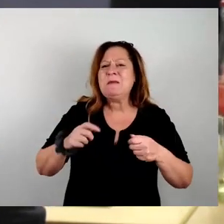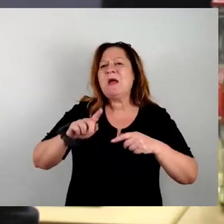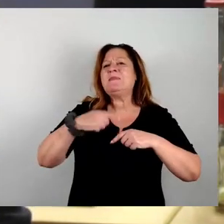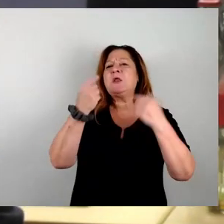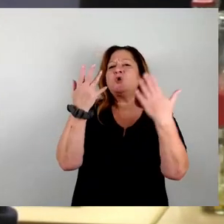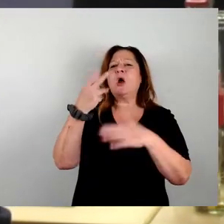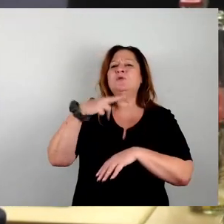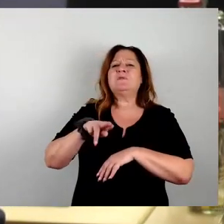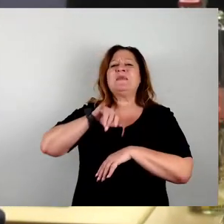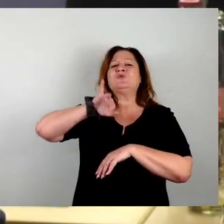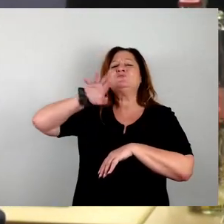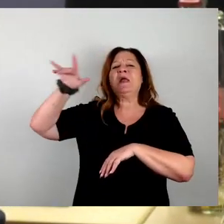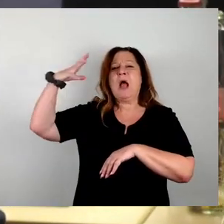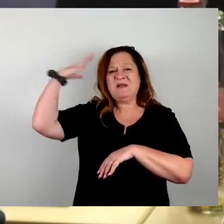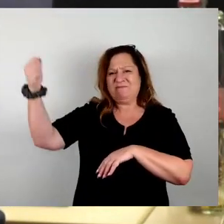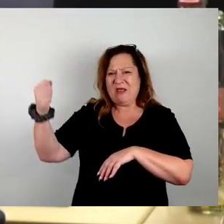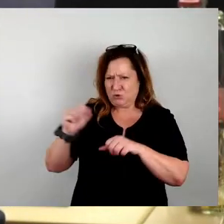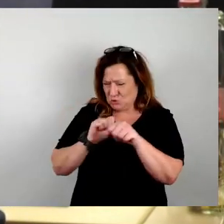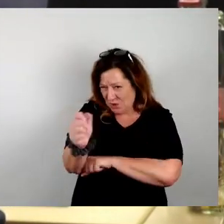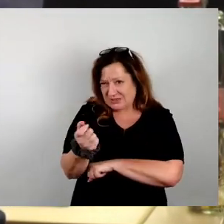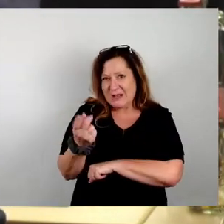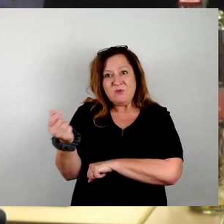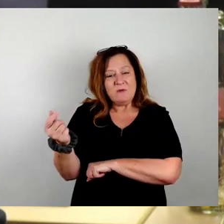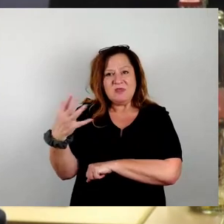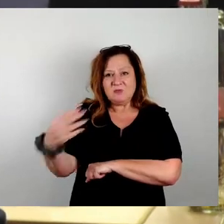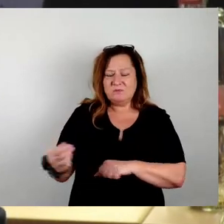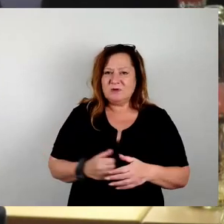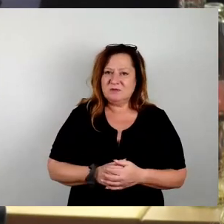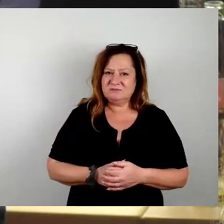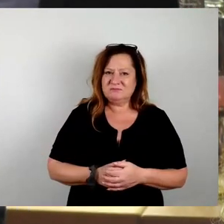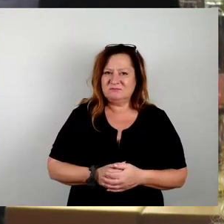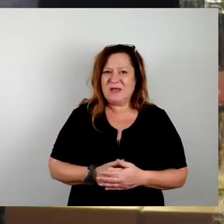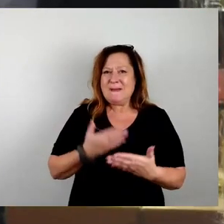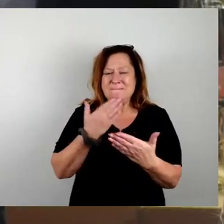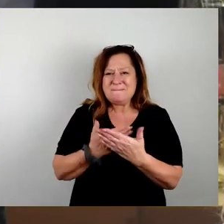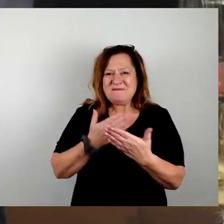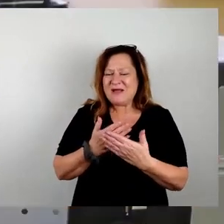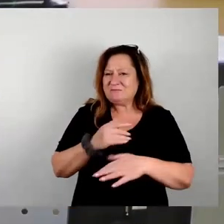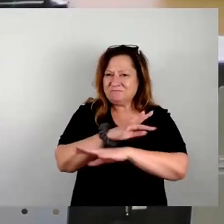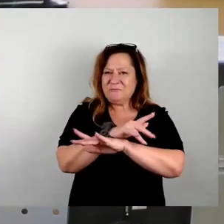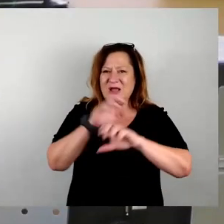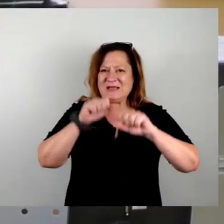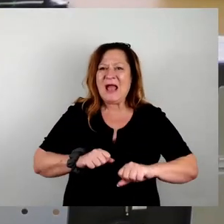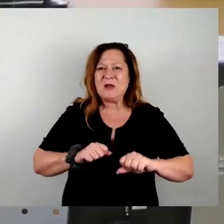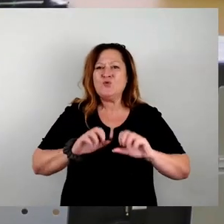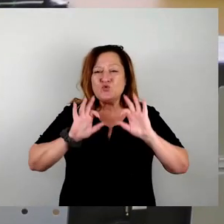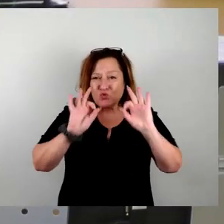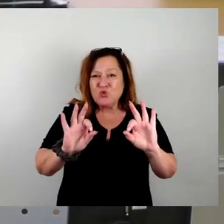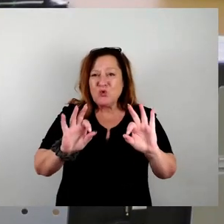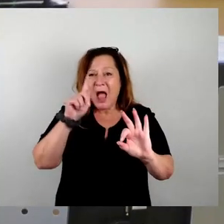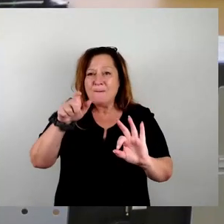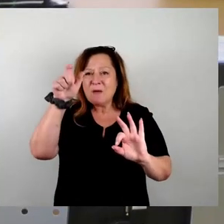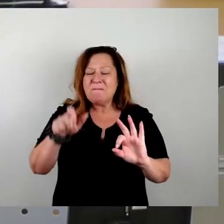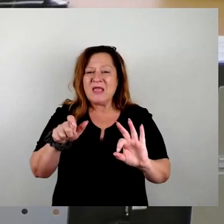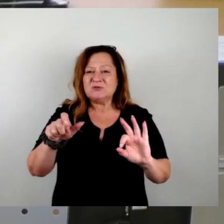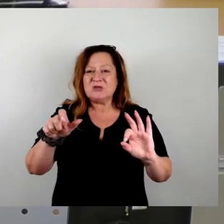im Jahr schreiben. Es ist gerade der Beweis, dass es der Wirtschaft gut gehen kann und den Menschen trotzdem schlecht. Und an dieser Diskrepanz,